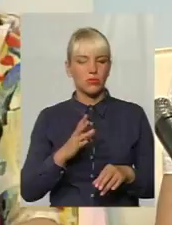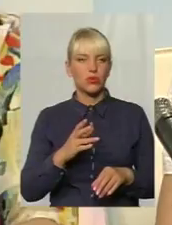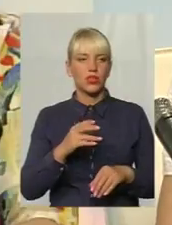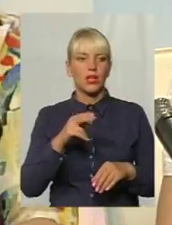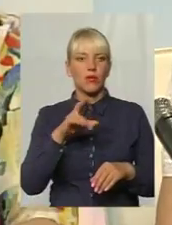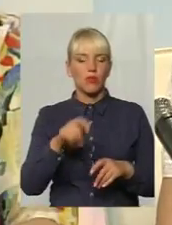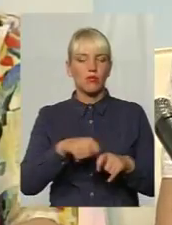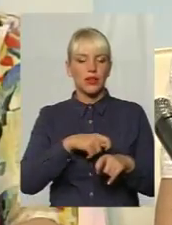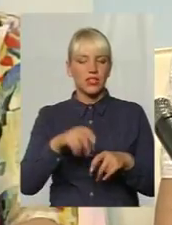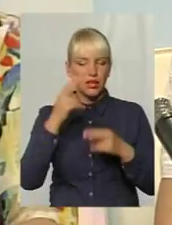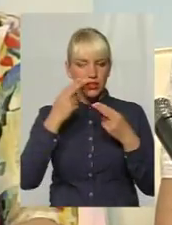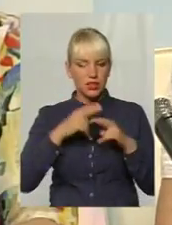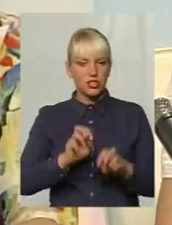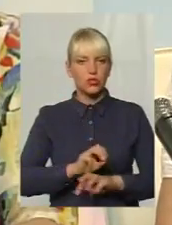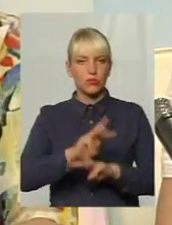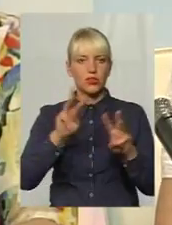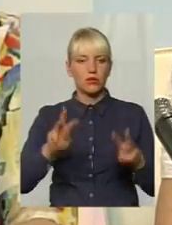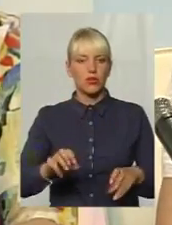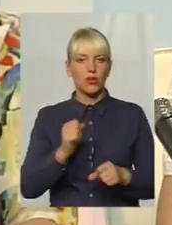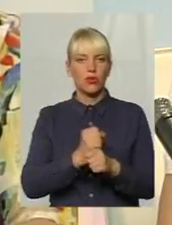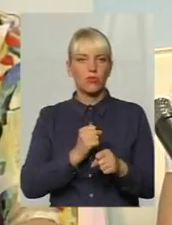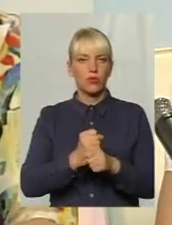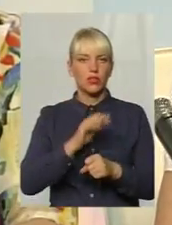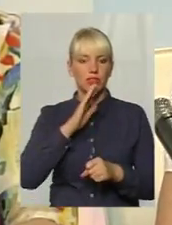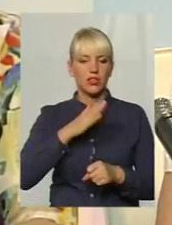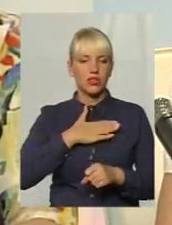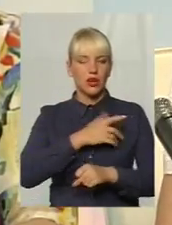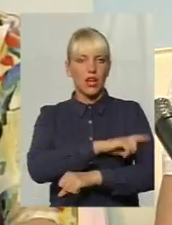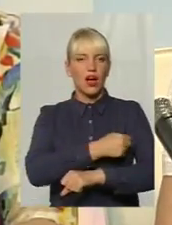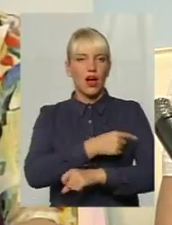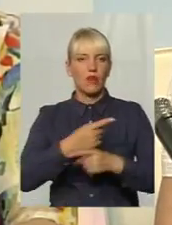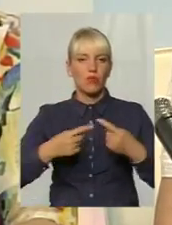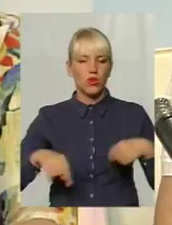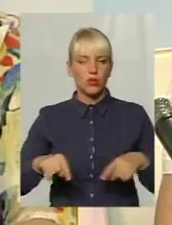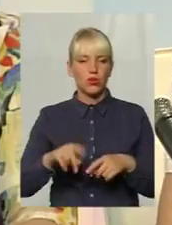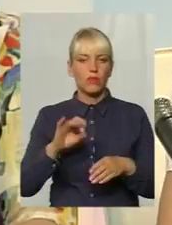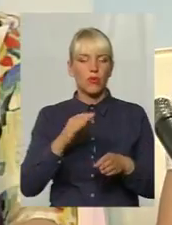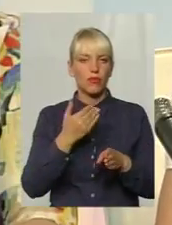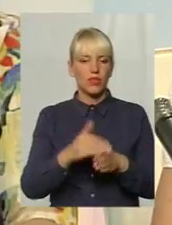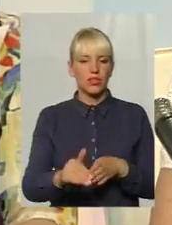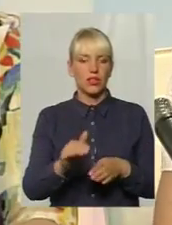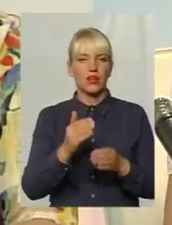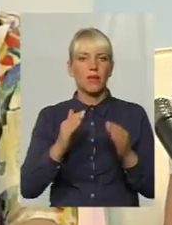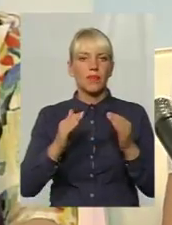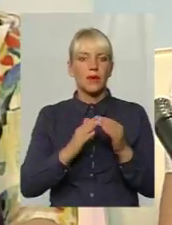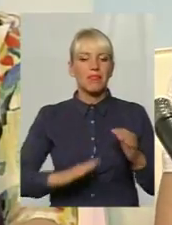матеріально-технічному забезпеченню роботи наших амбулаторій, саме по виділенню приміщень, по